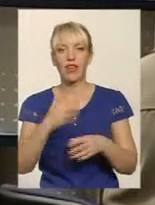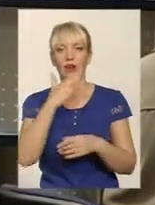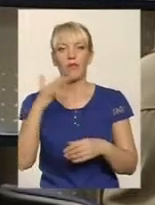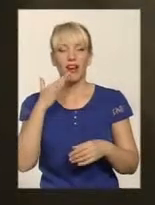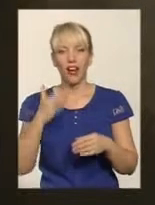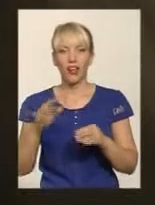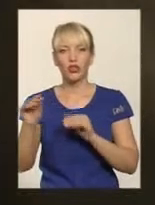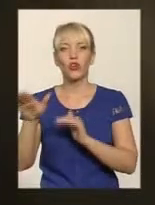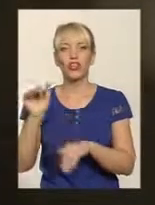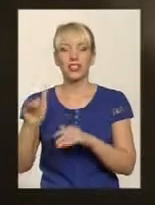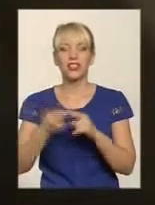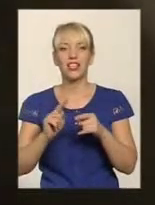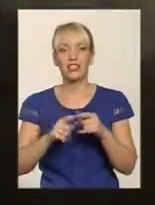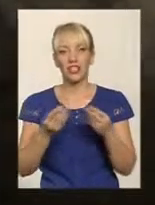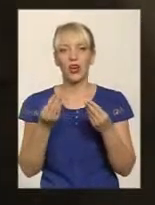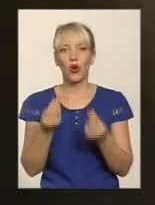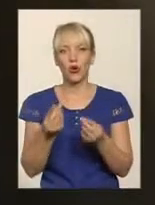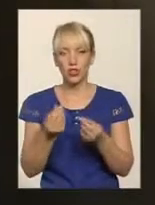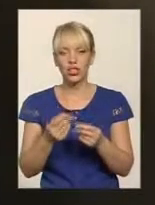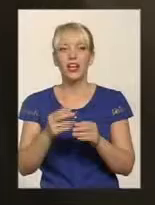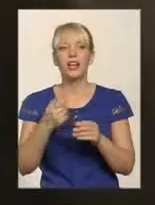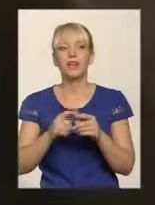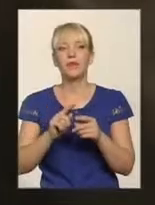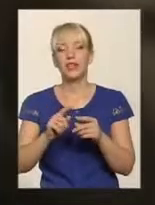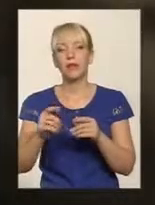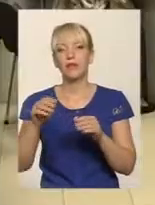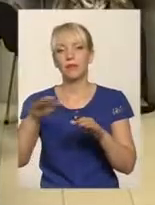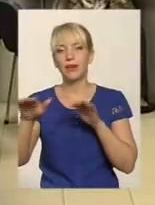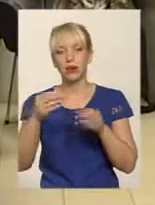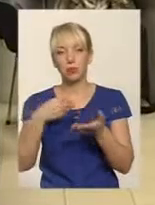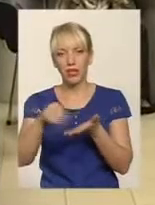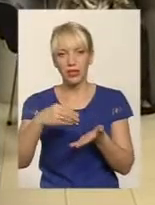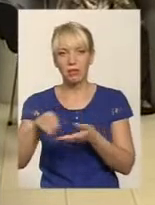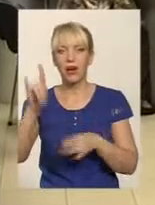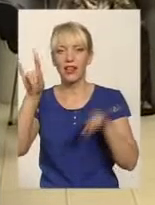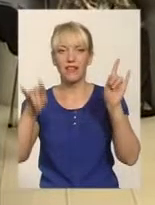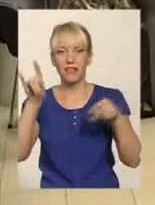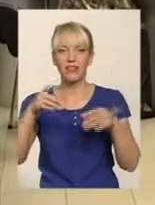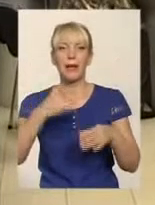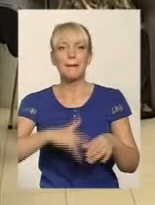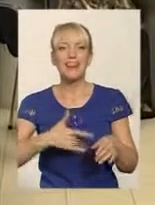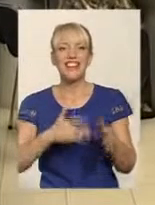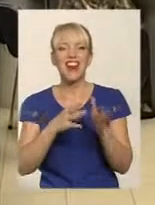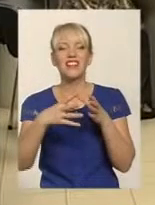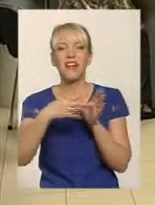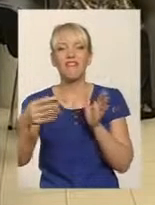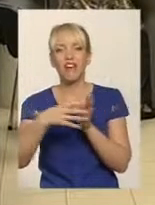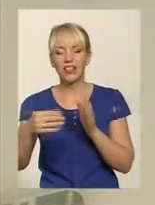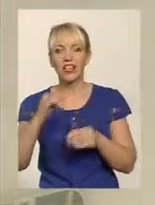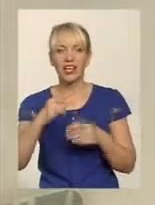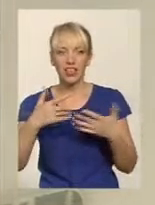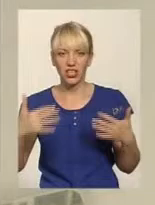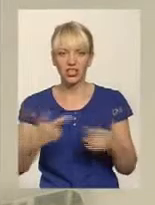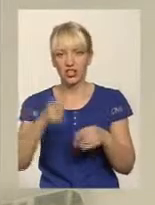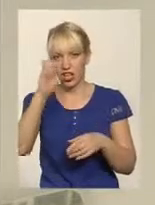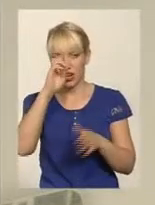кредитів. На ці гроші придбали твердопаливні котли, металопластикові вікна, мінеральну вату тощо. До речі, державна програма